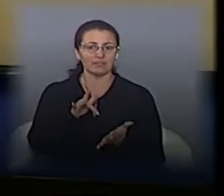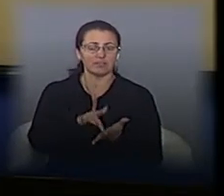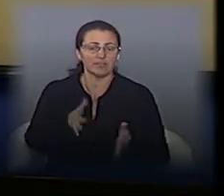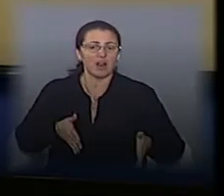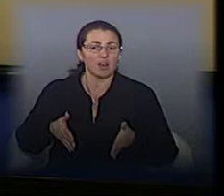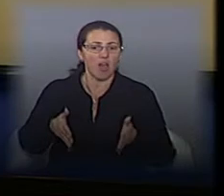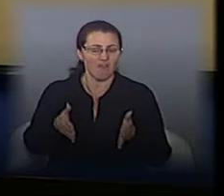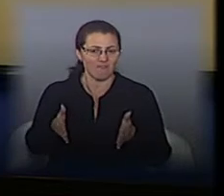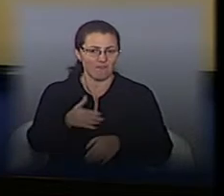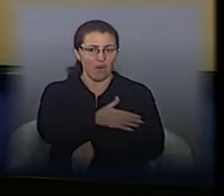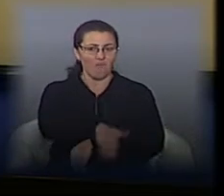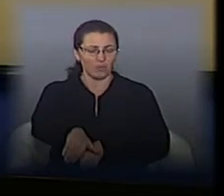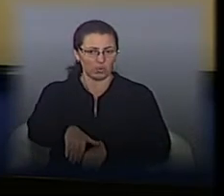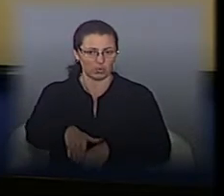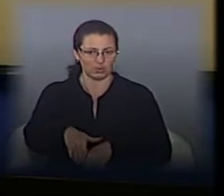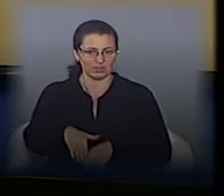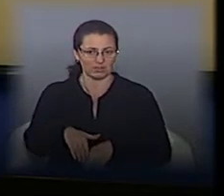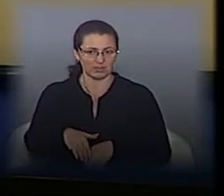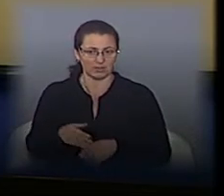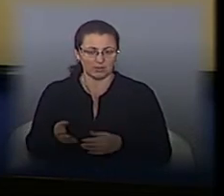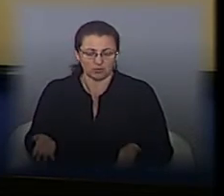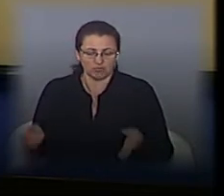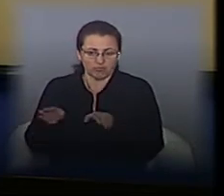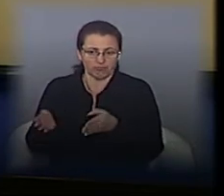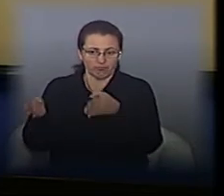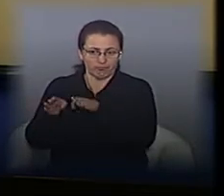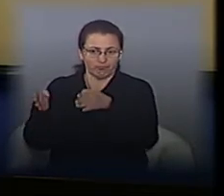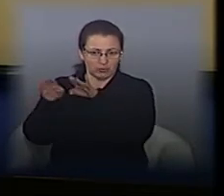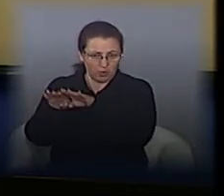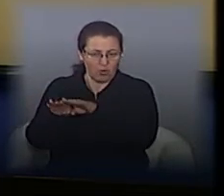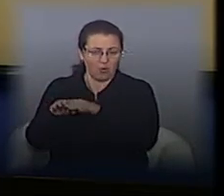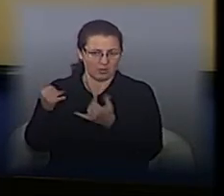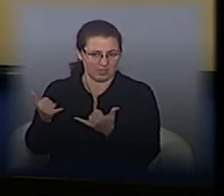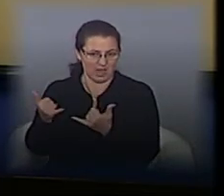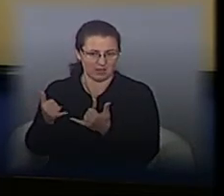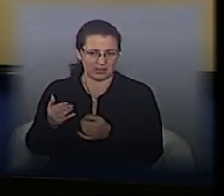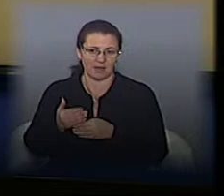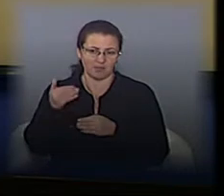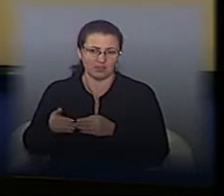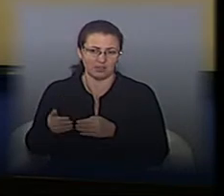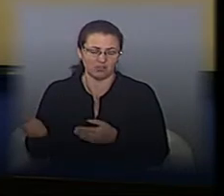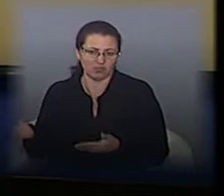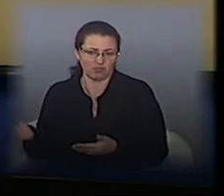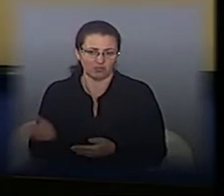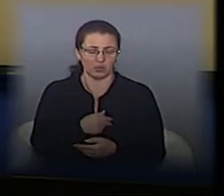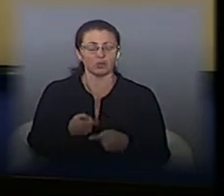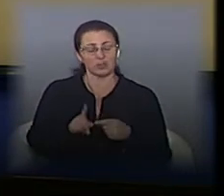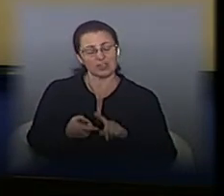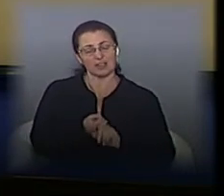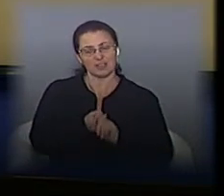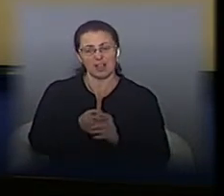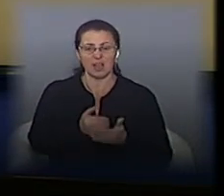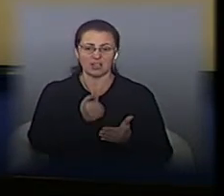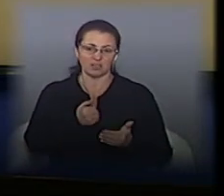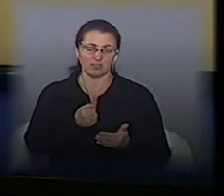доріг, той, який зараз горнеться у вали, щоб потім його вивозити. Але це все залежить від можливостей фінансування, від